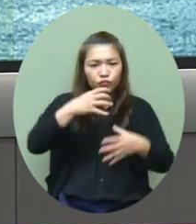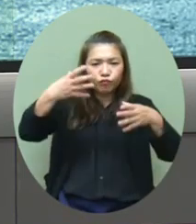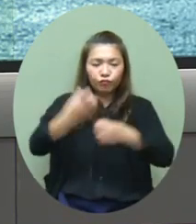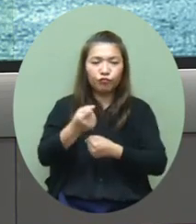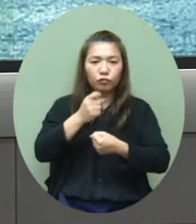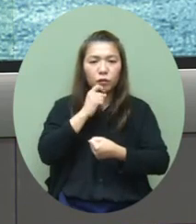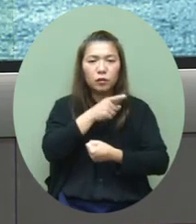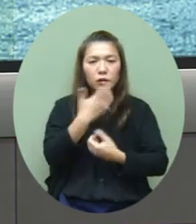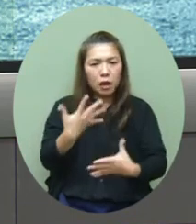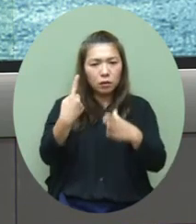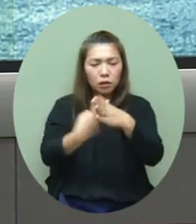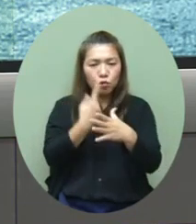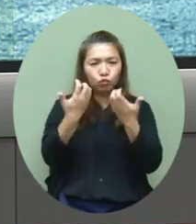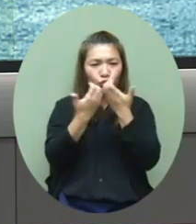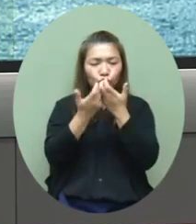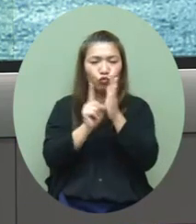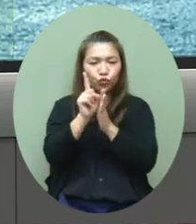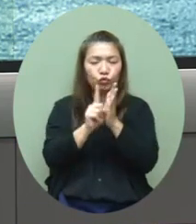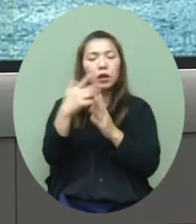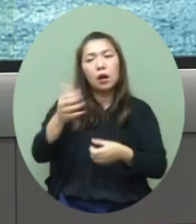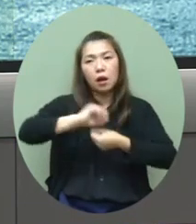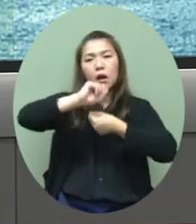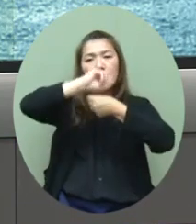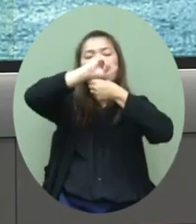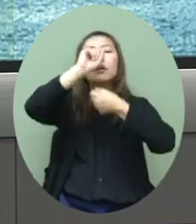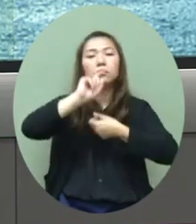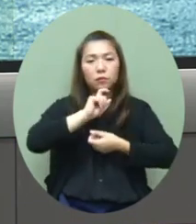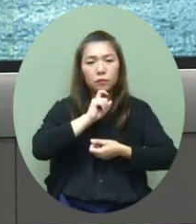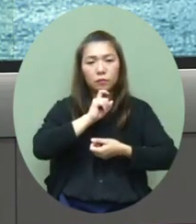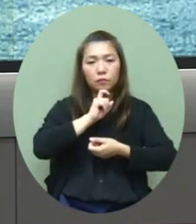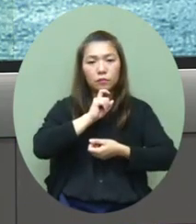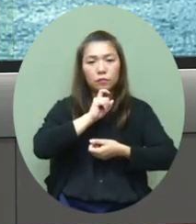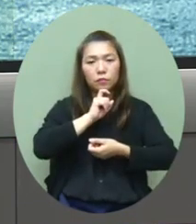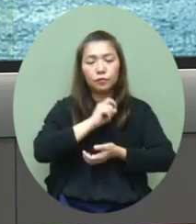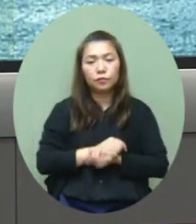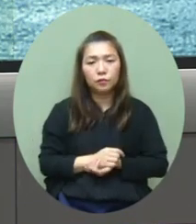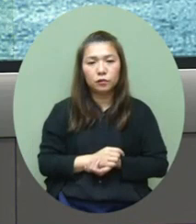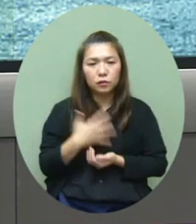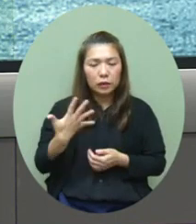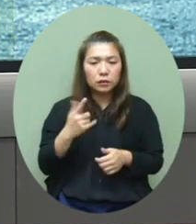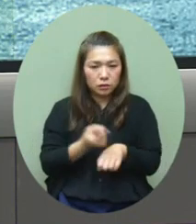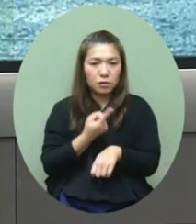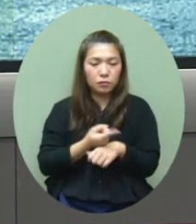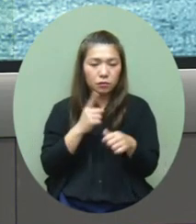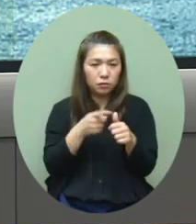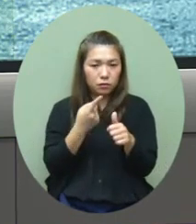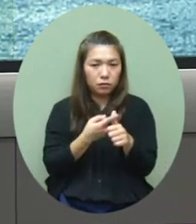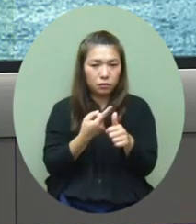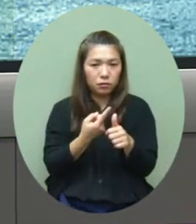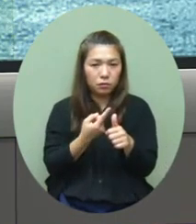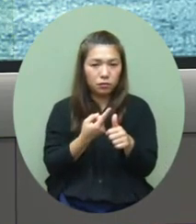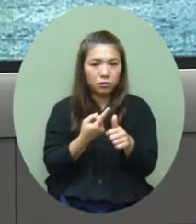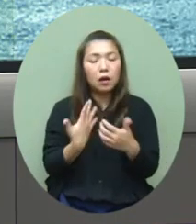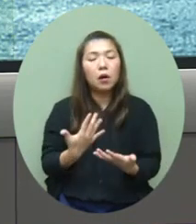察過去這個月的那些數字其實是上升著雖然暫時我們在初步來說我們是